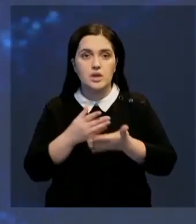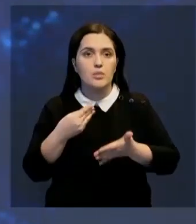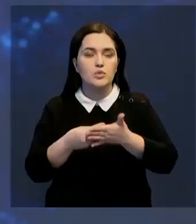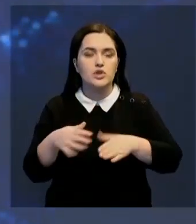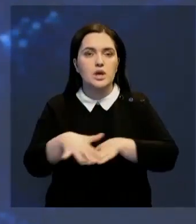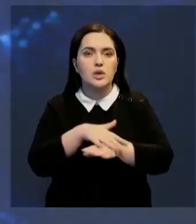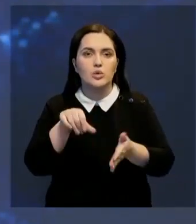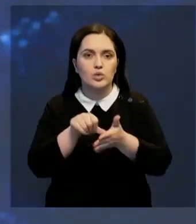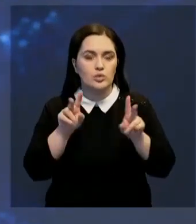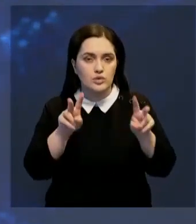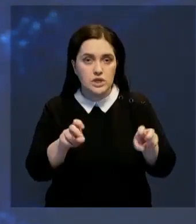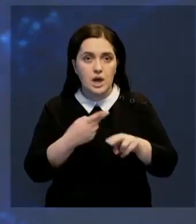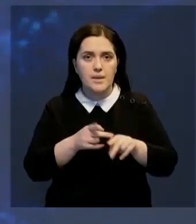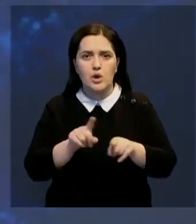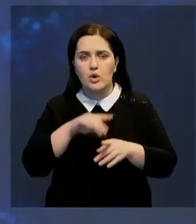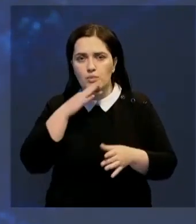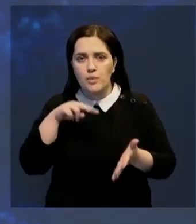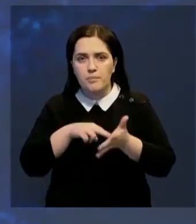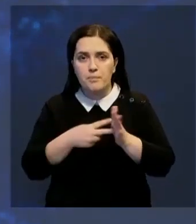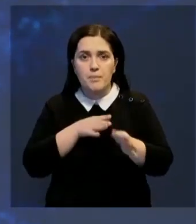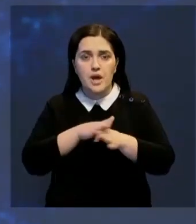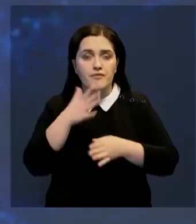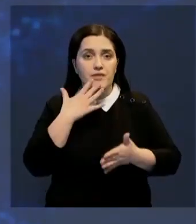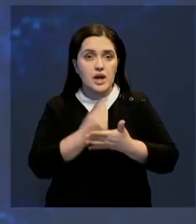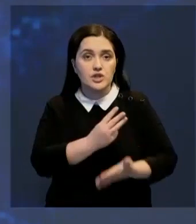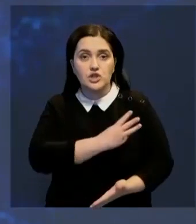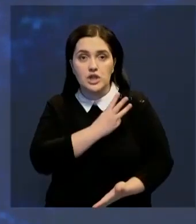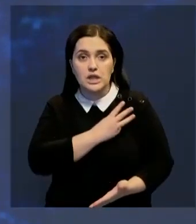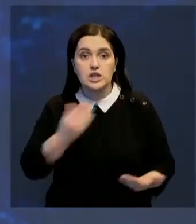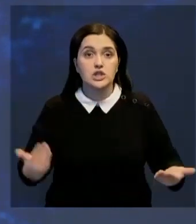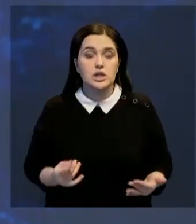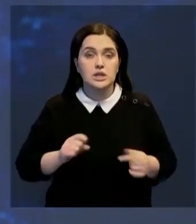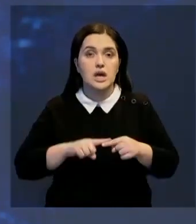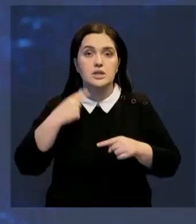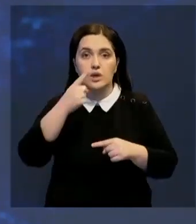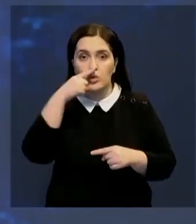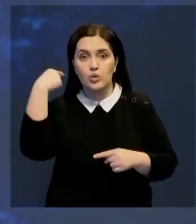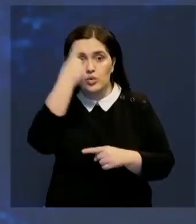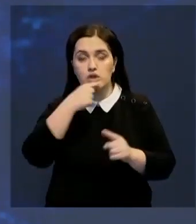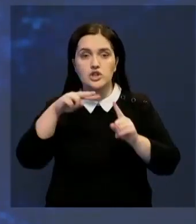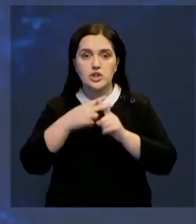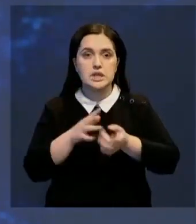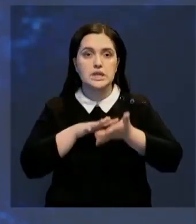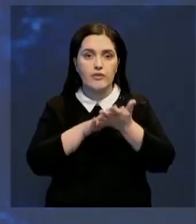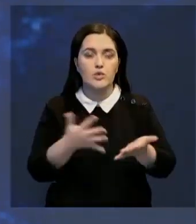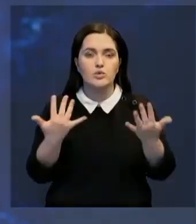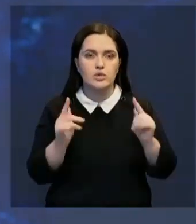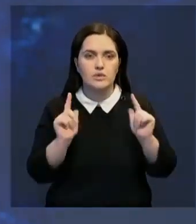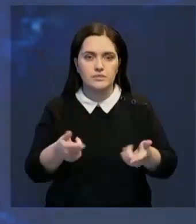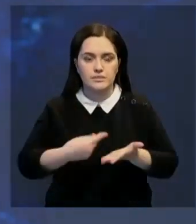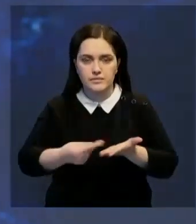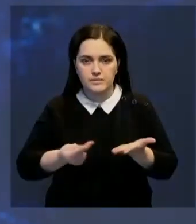участия. Не меньше планов по реализации своих инициатив у жителей и на следующий год. Часть заявок, к слову, уже одобрена.